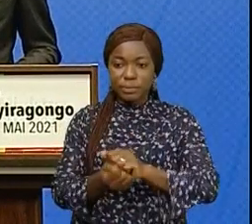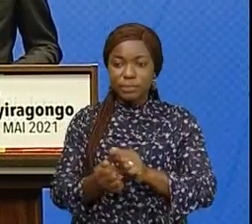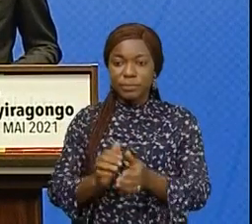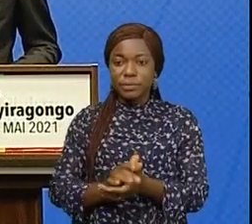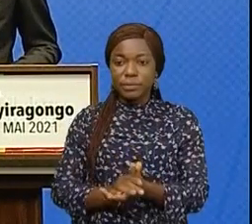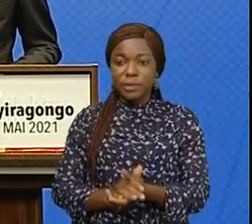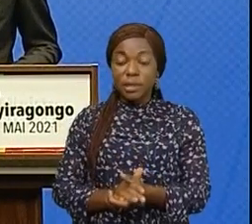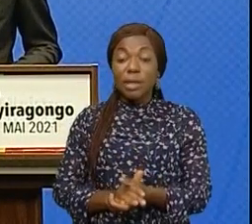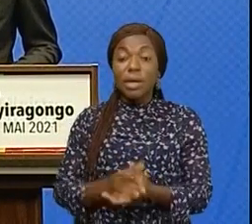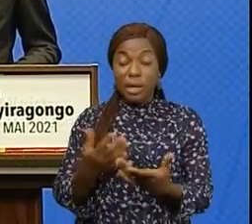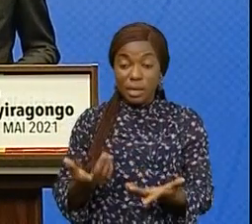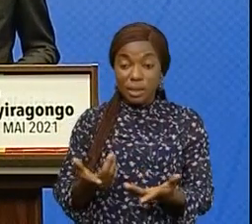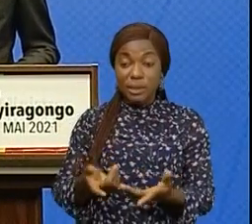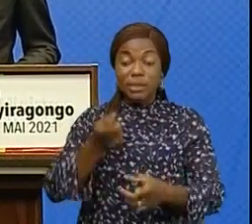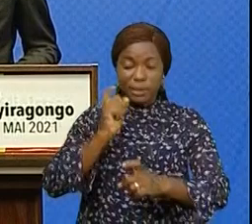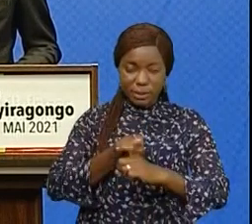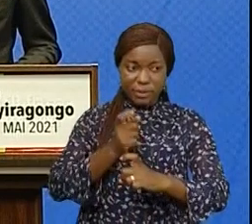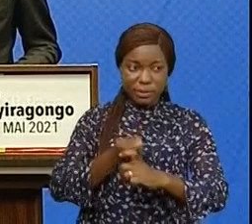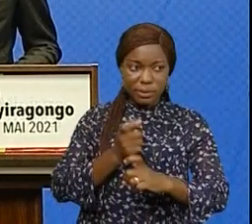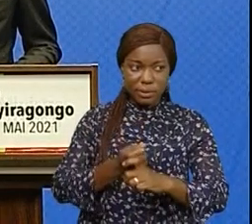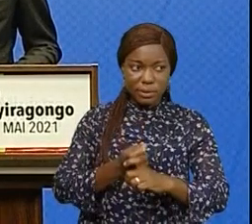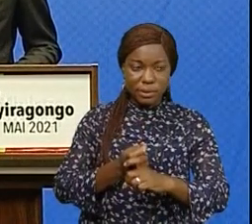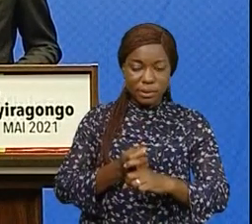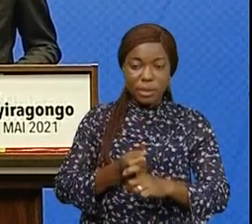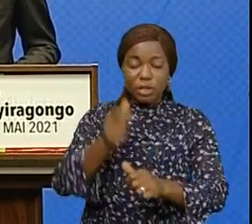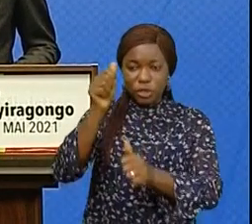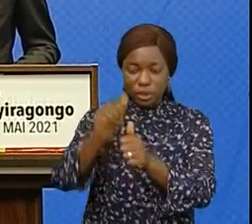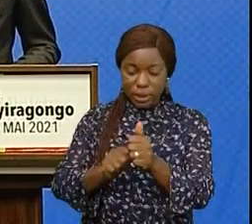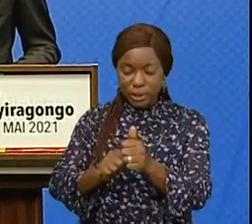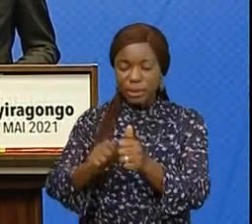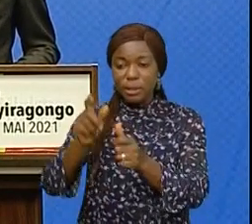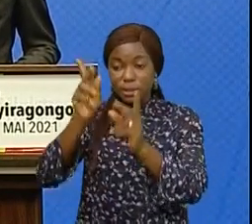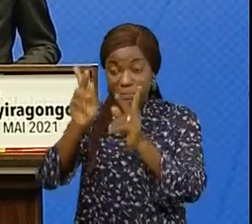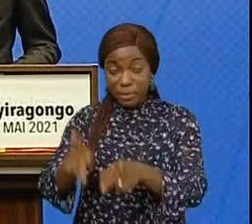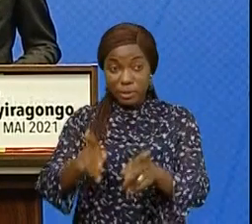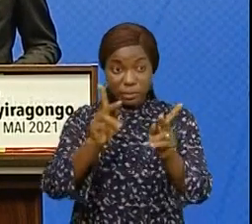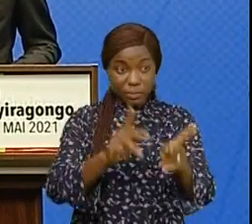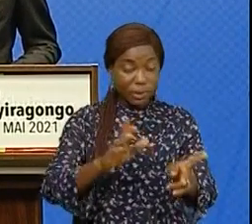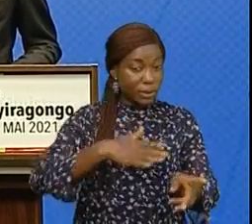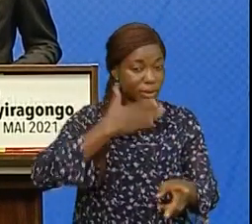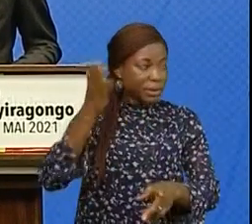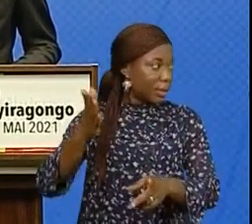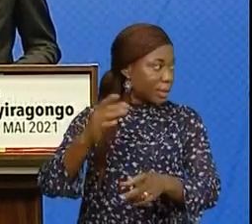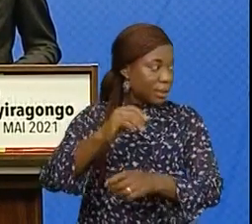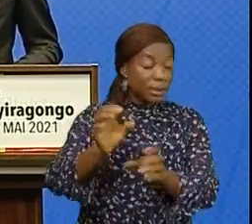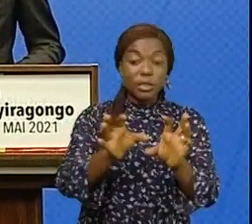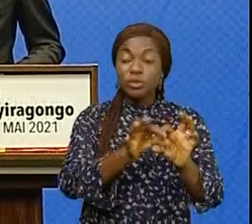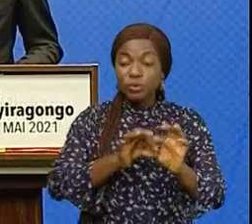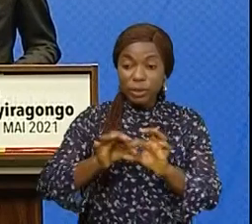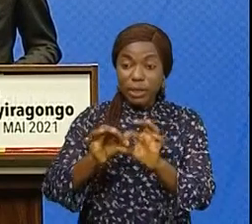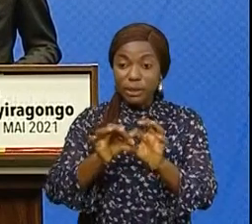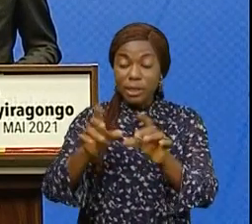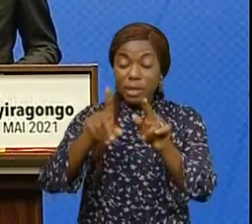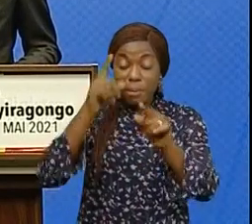Cette dure épreuve exige de chacun de nous un esprit de solidarité pour